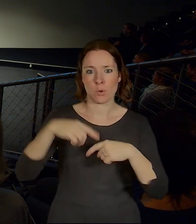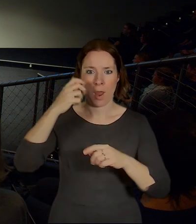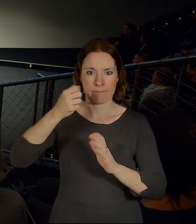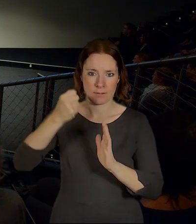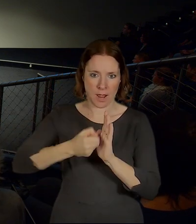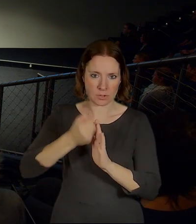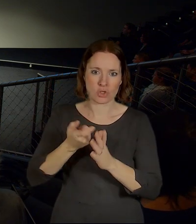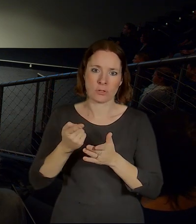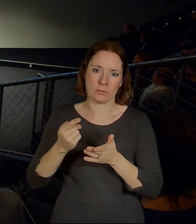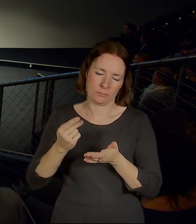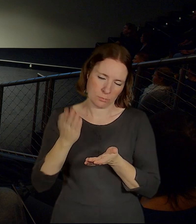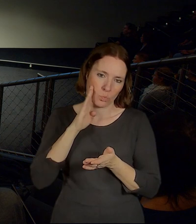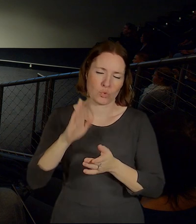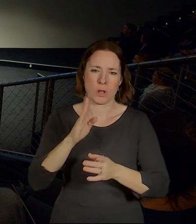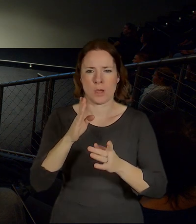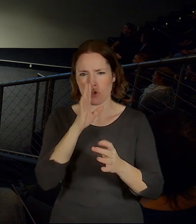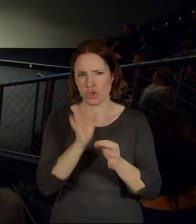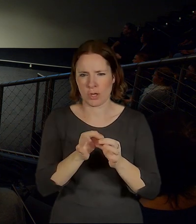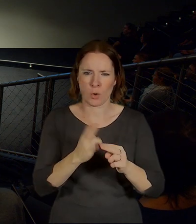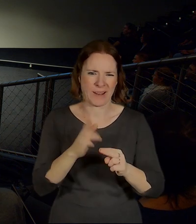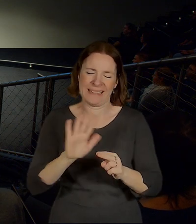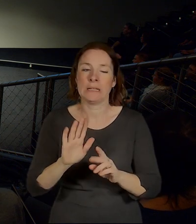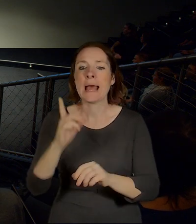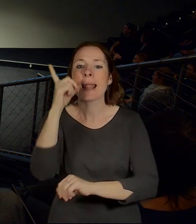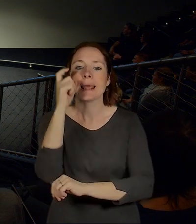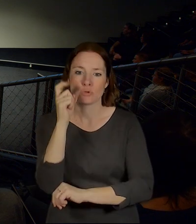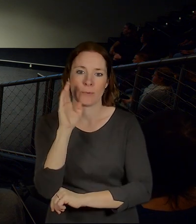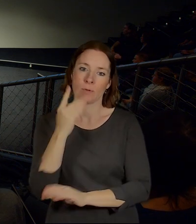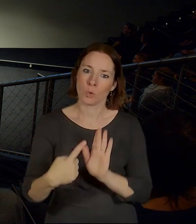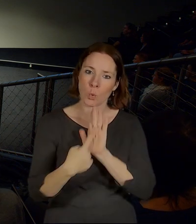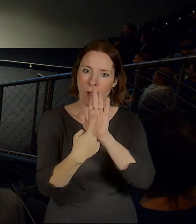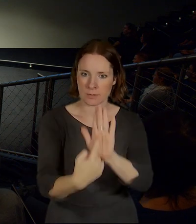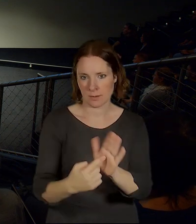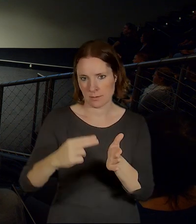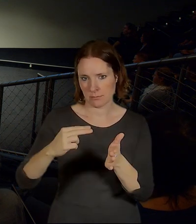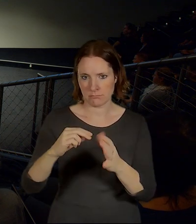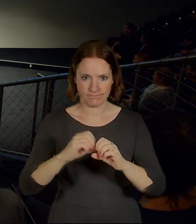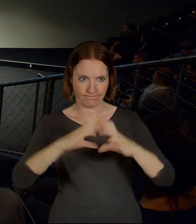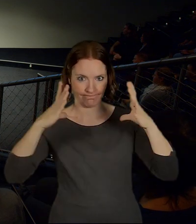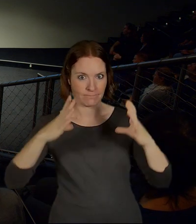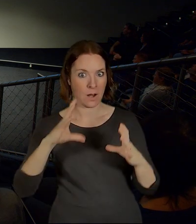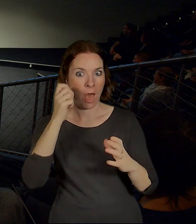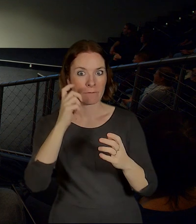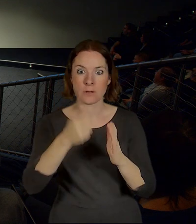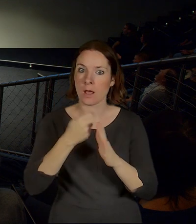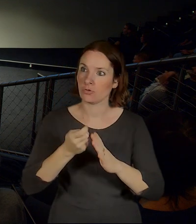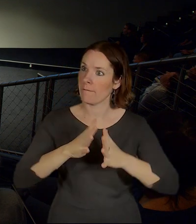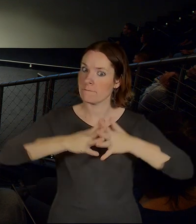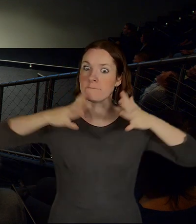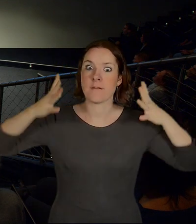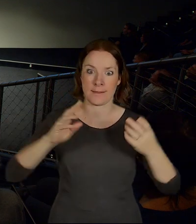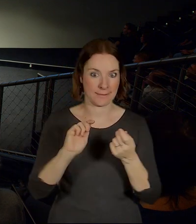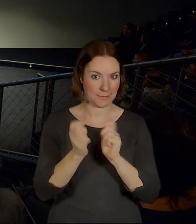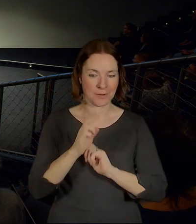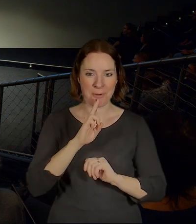V listopadu představíme, tak až v listopadu, se těším na to, takže nemůžu dospat, ale bude to fakt bomba. Je jediné, co